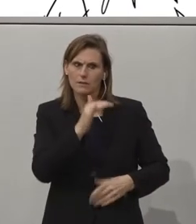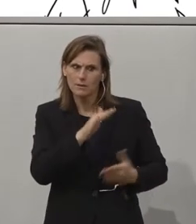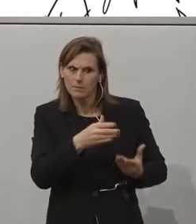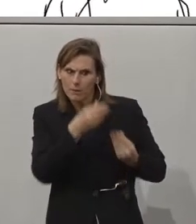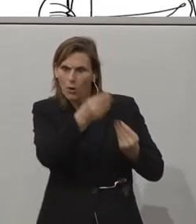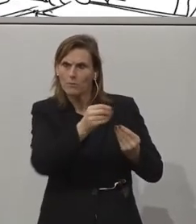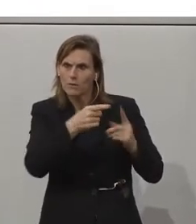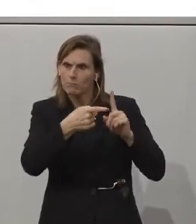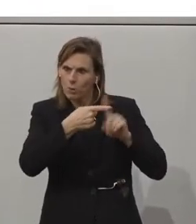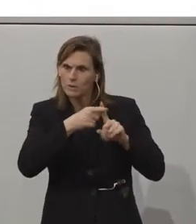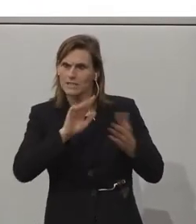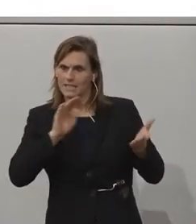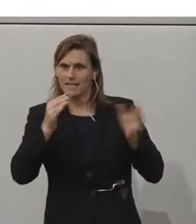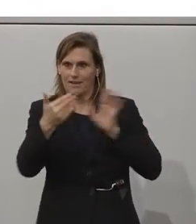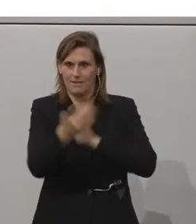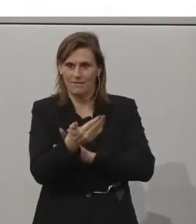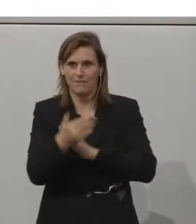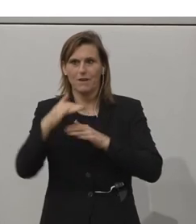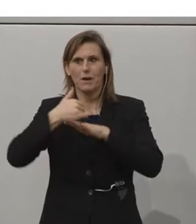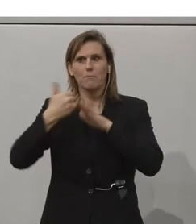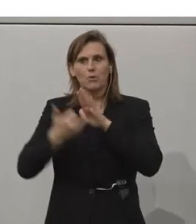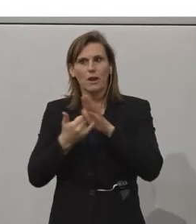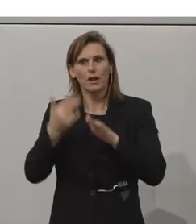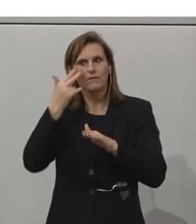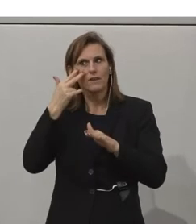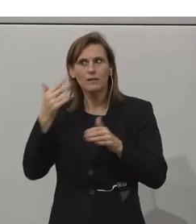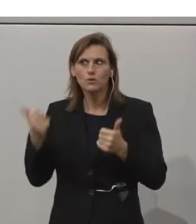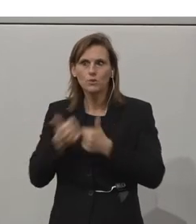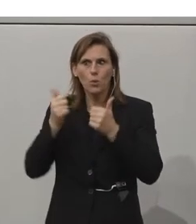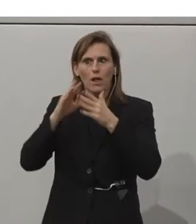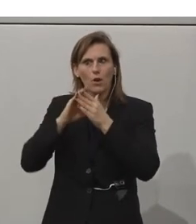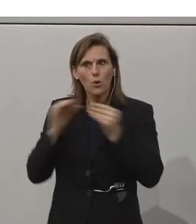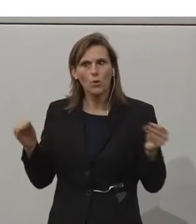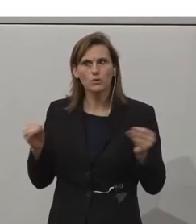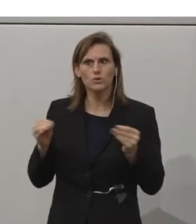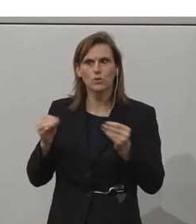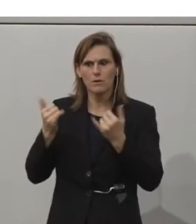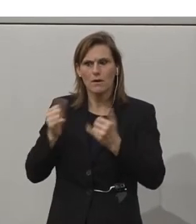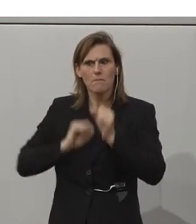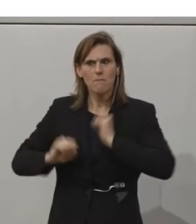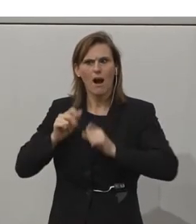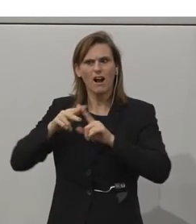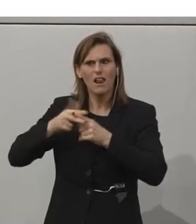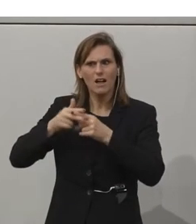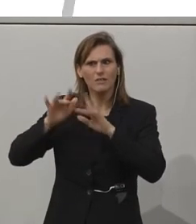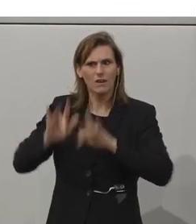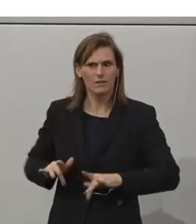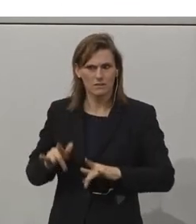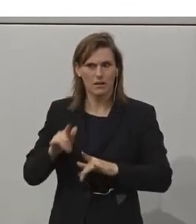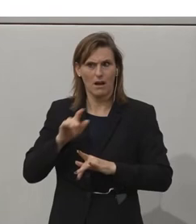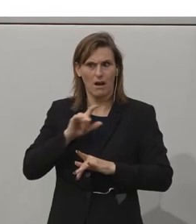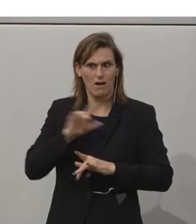zu geben. Das Projekt liefert einen originellen Lösungsansatz gegen den Fachkräftemangel im Handwerk und das